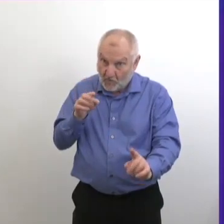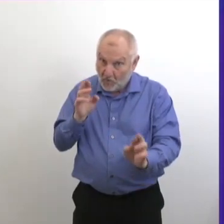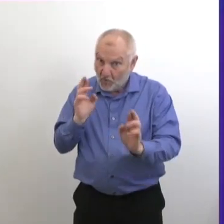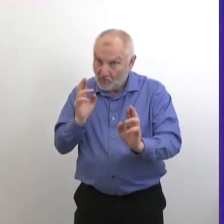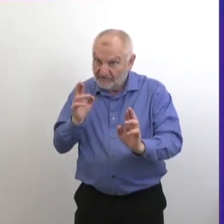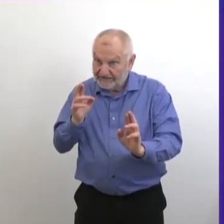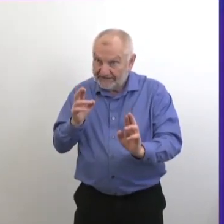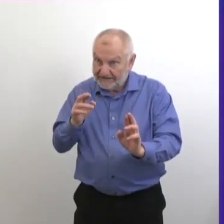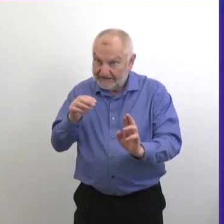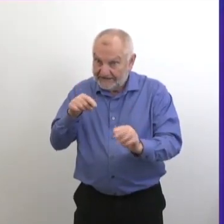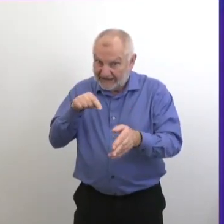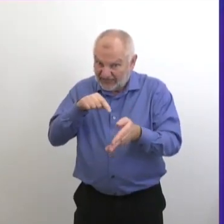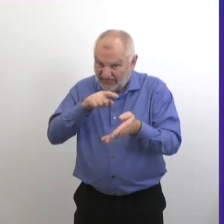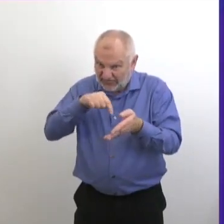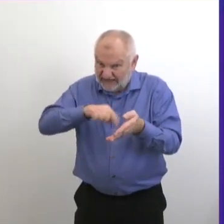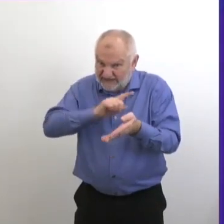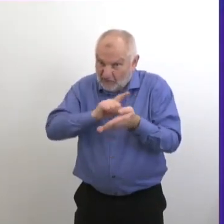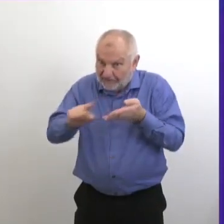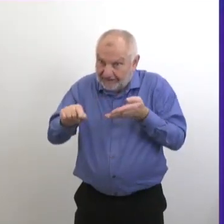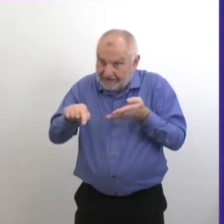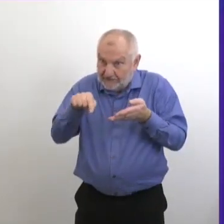fait et on espère que va être cette semaine.